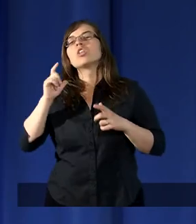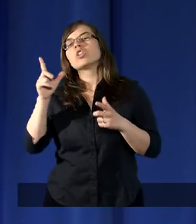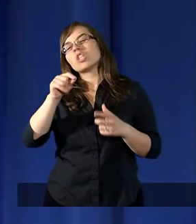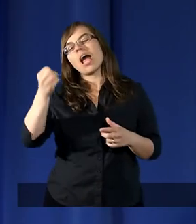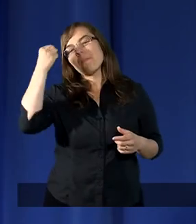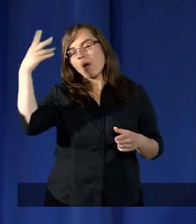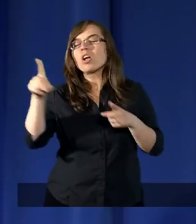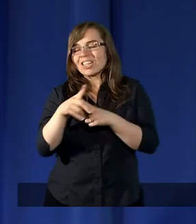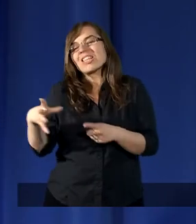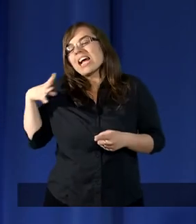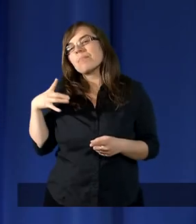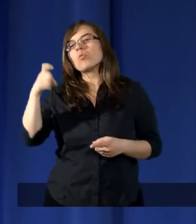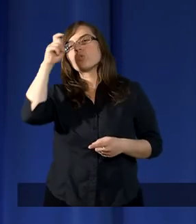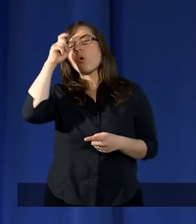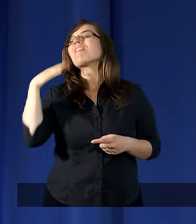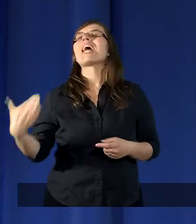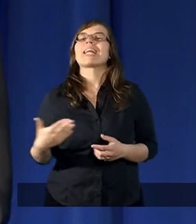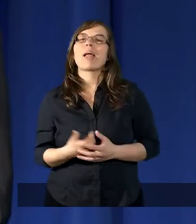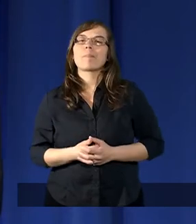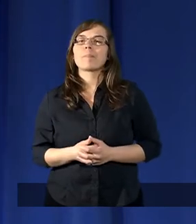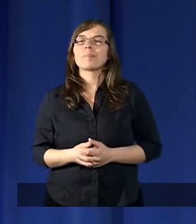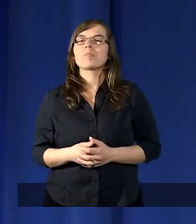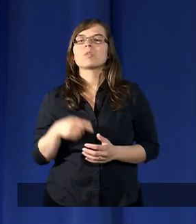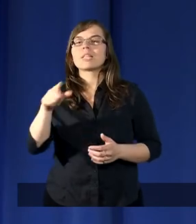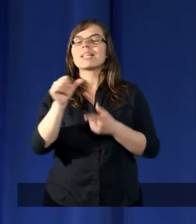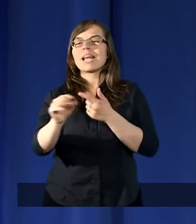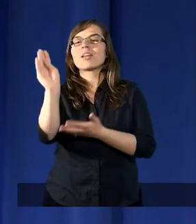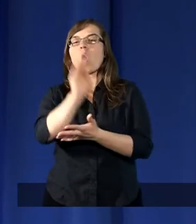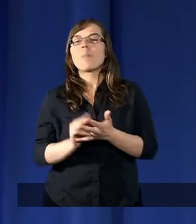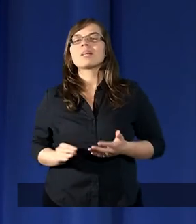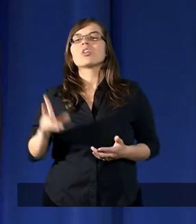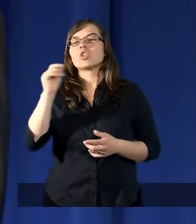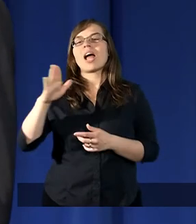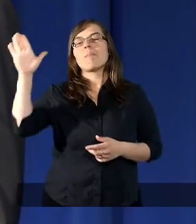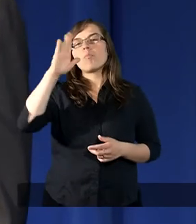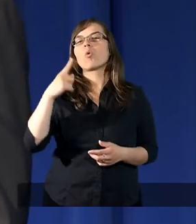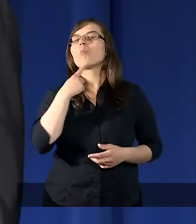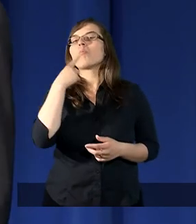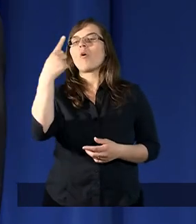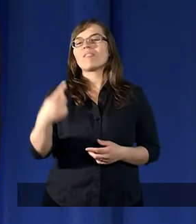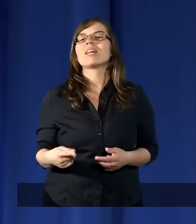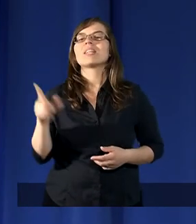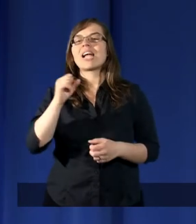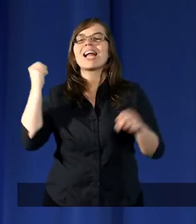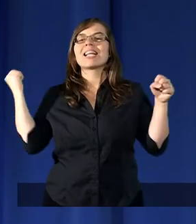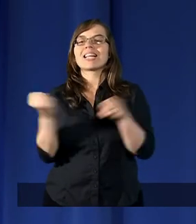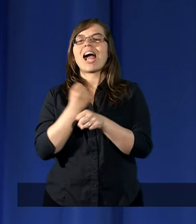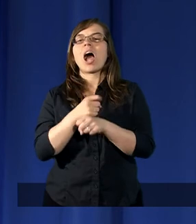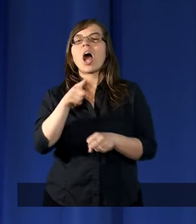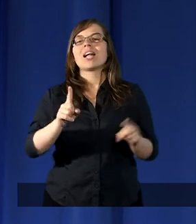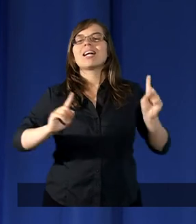Mojżesz też był człowiekiem tylko. Jest opisane, że Bóg powiedział, że skała,